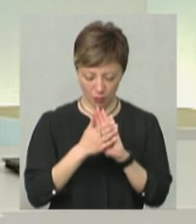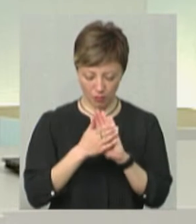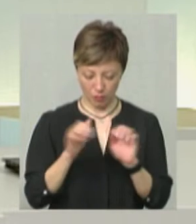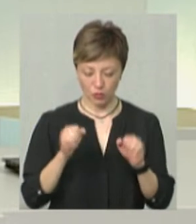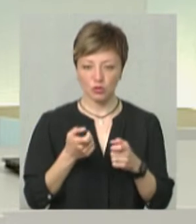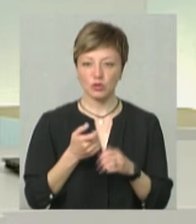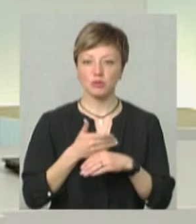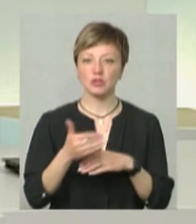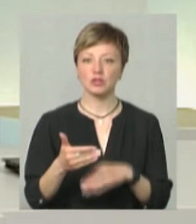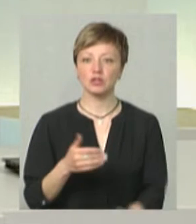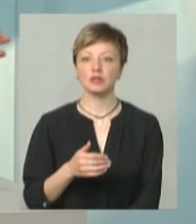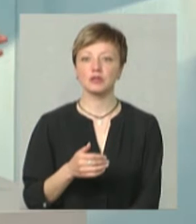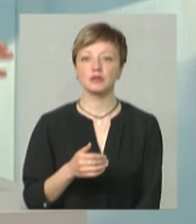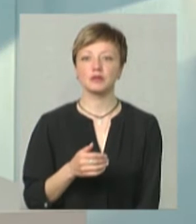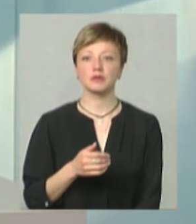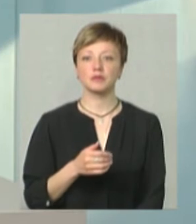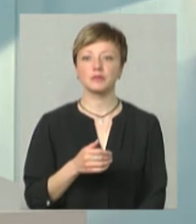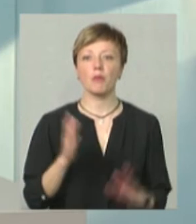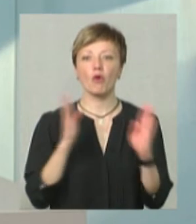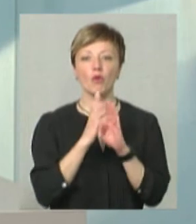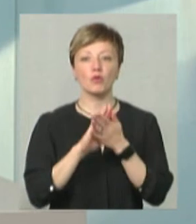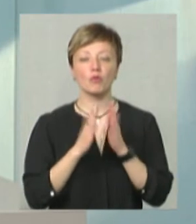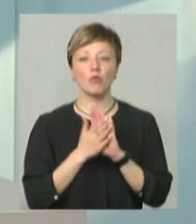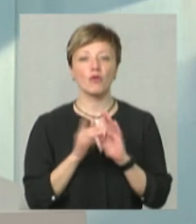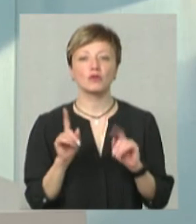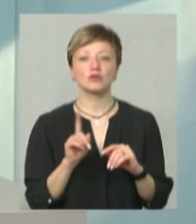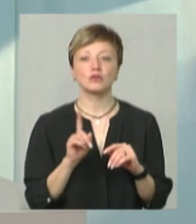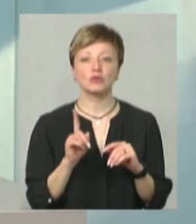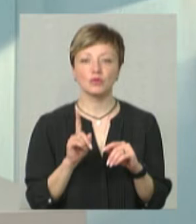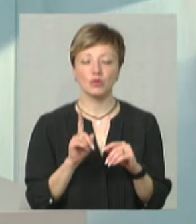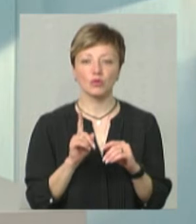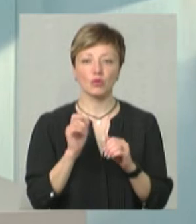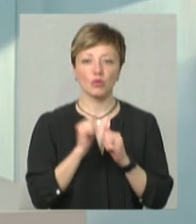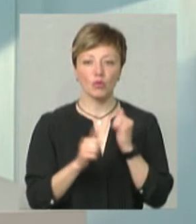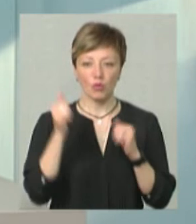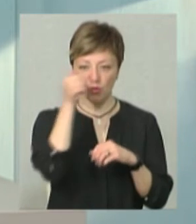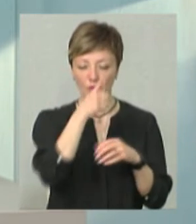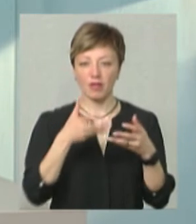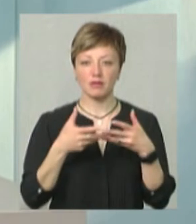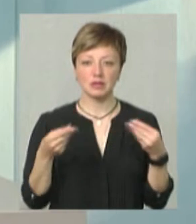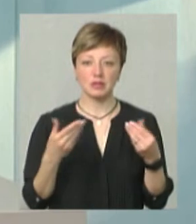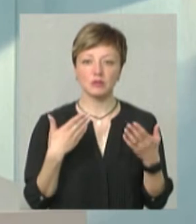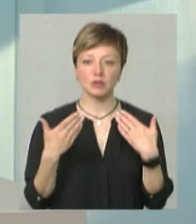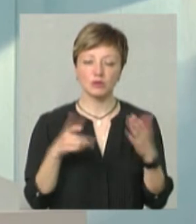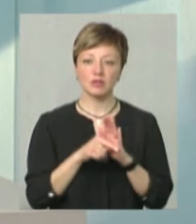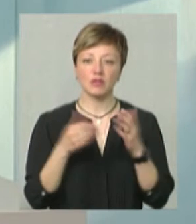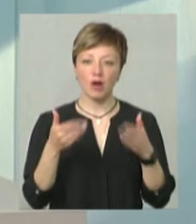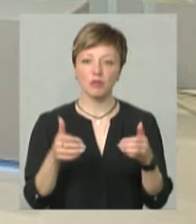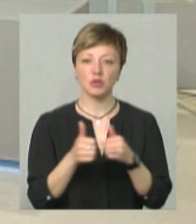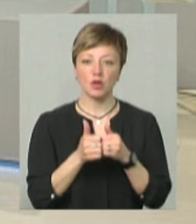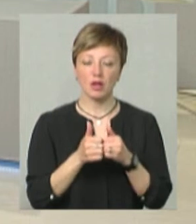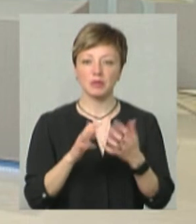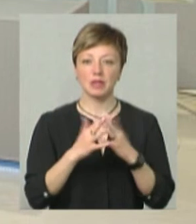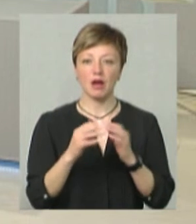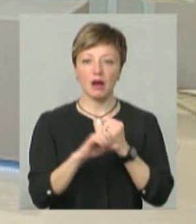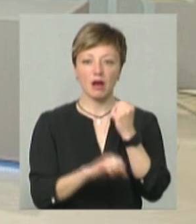трошки пізніше про неї? Погодні умови, до речі, щороку навесні ми спілкуємося і з вами, і з колегами, з